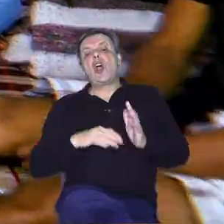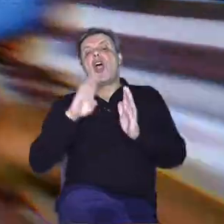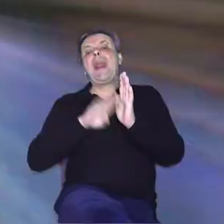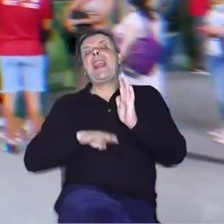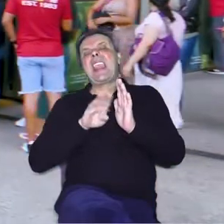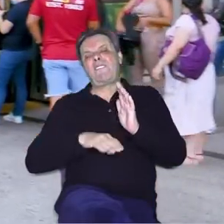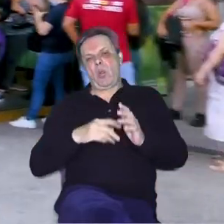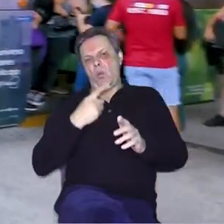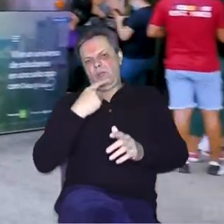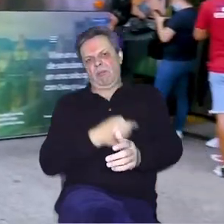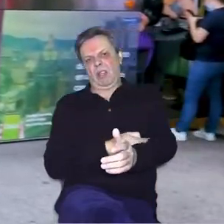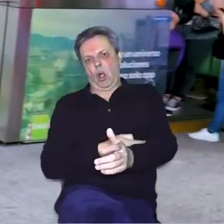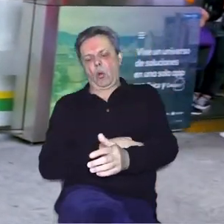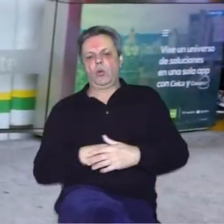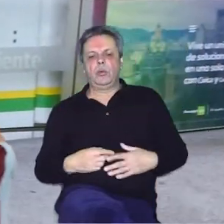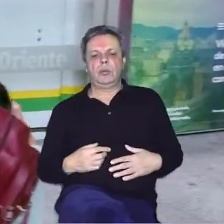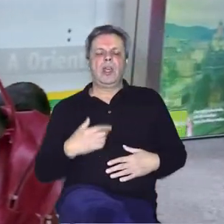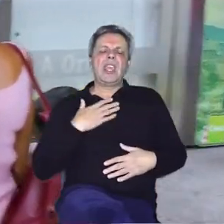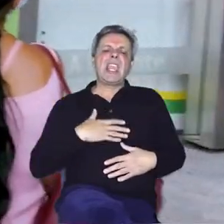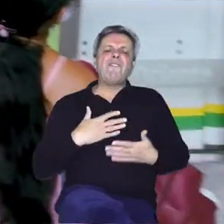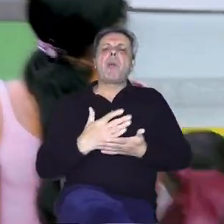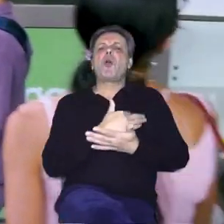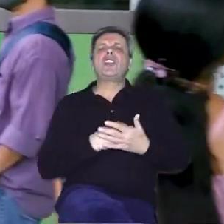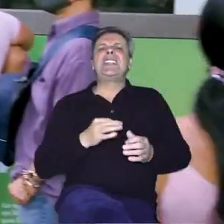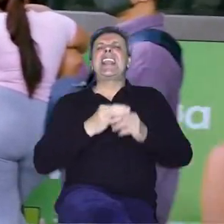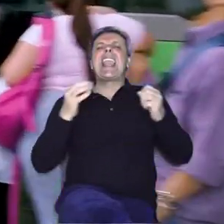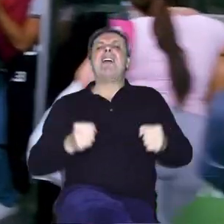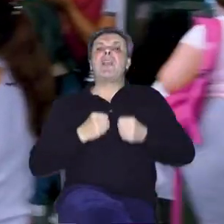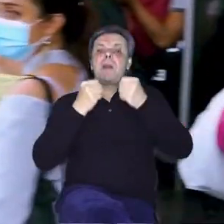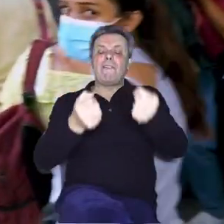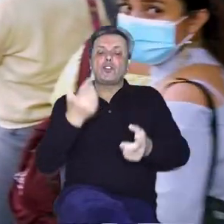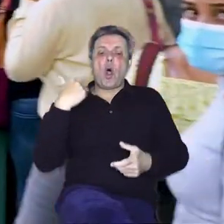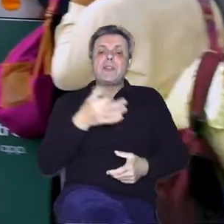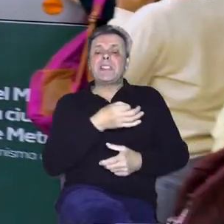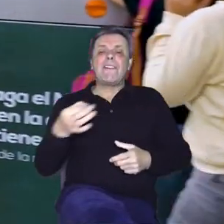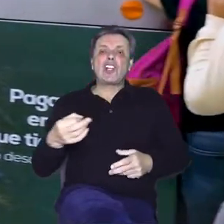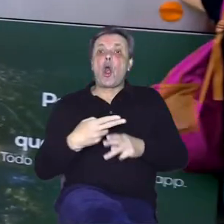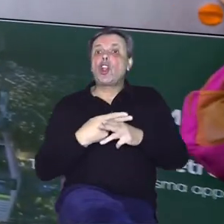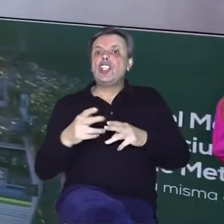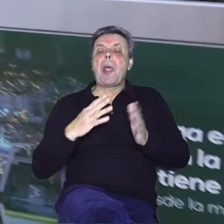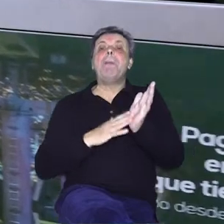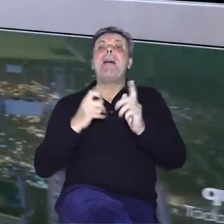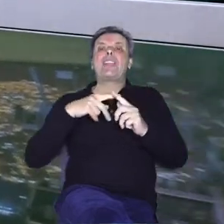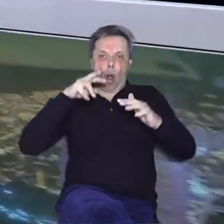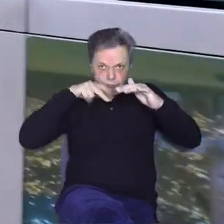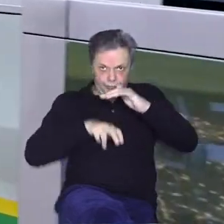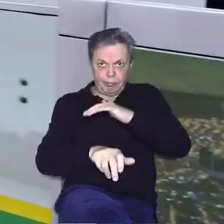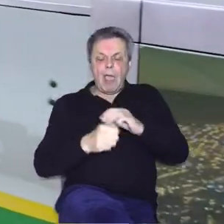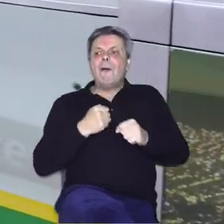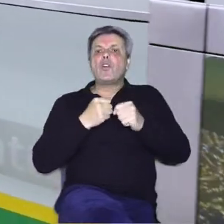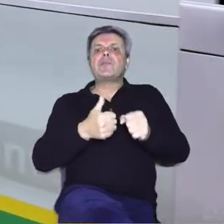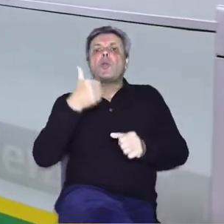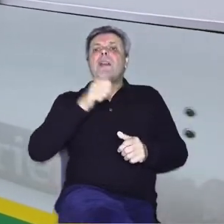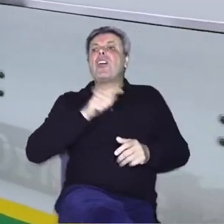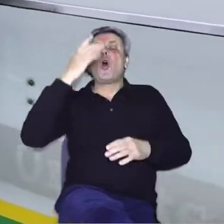jeftinu drogu. Volim koristiti javni prijevoz, a osim savršeno čistog metroa, vozio sam se od prve do